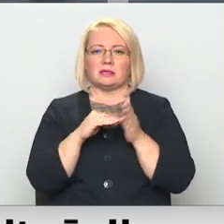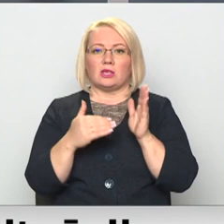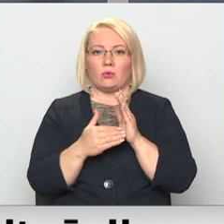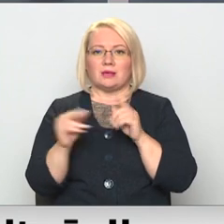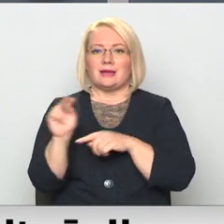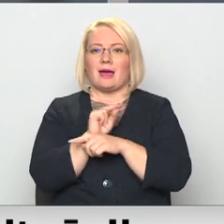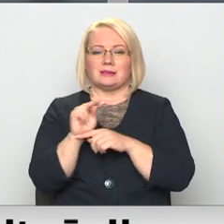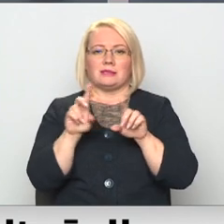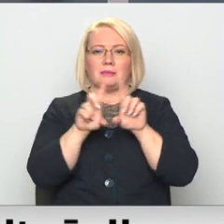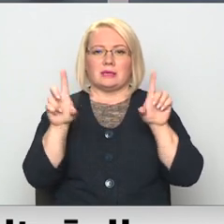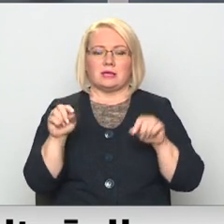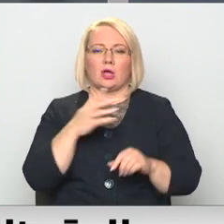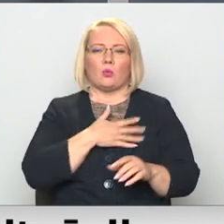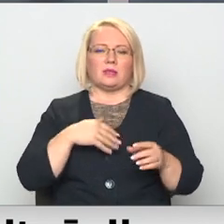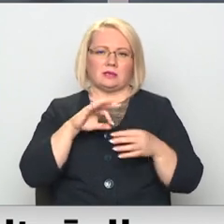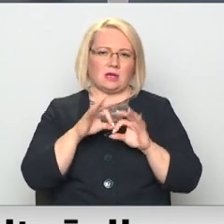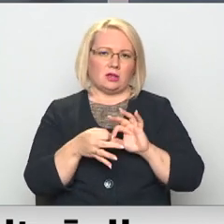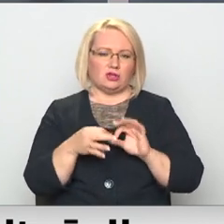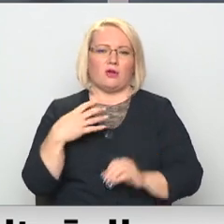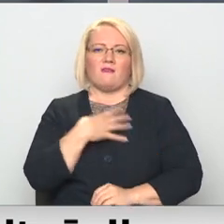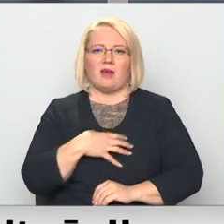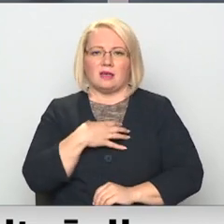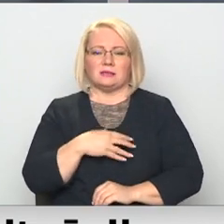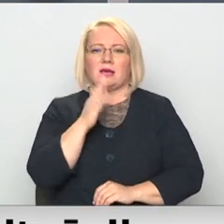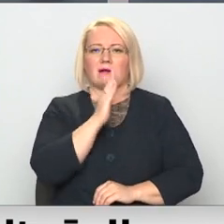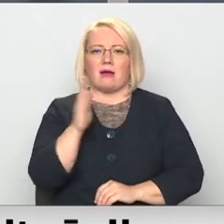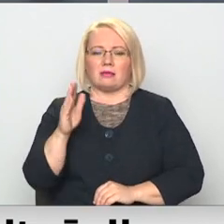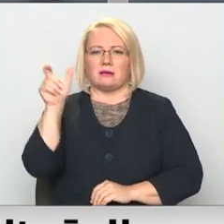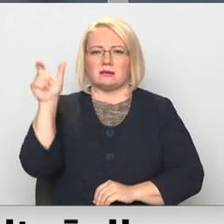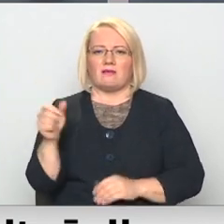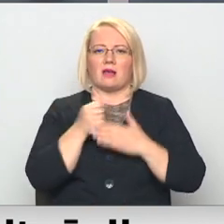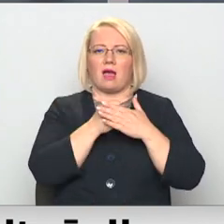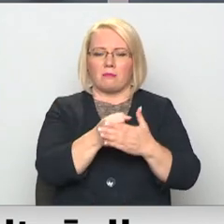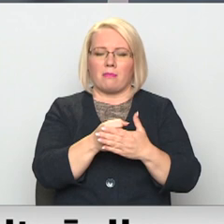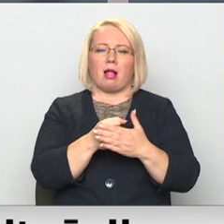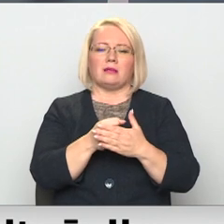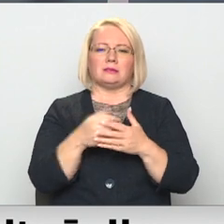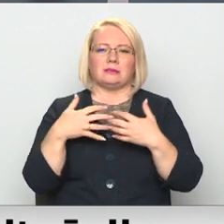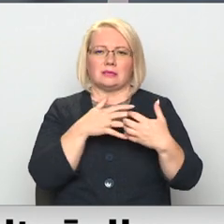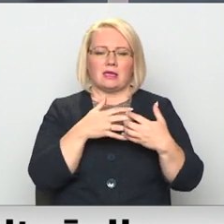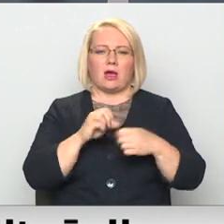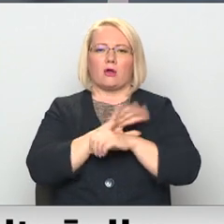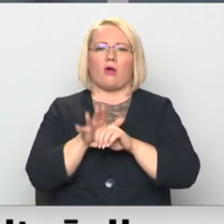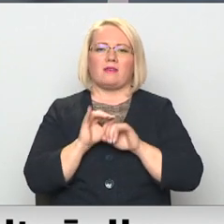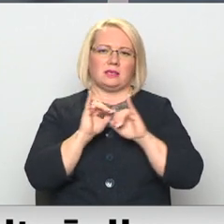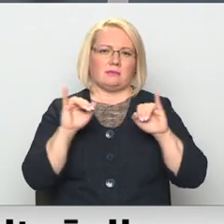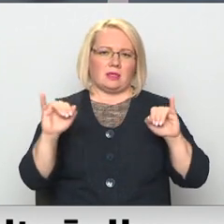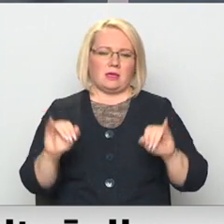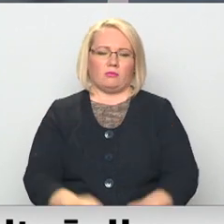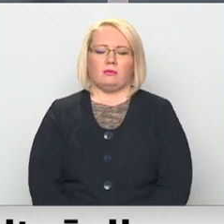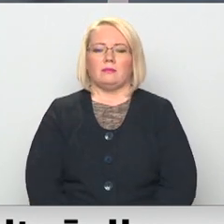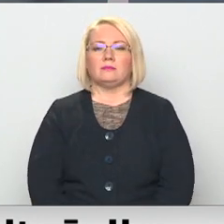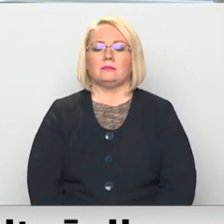ārstniecības iestādēs ir ļoti sarežģīta un vajadzīgs ik viena atbalsts cīņā ar Covid-19 platību. Turpina Madara